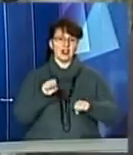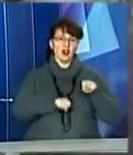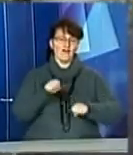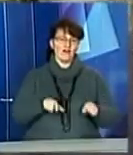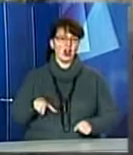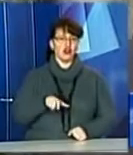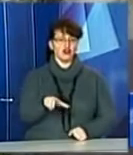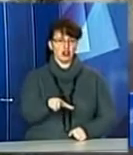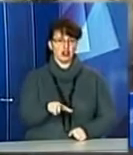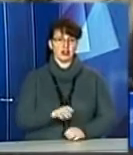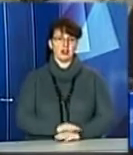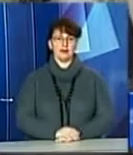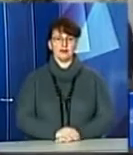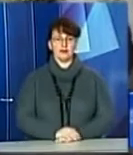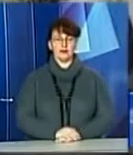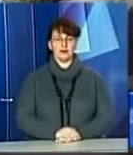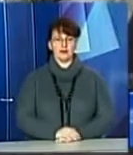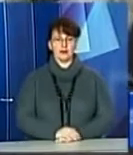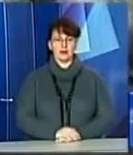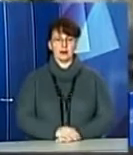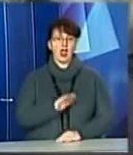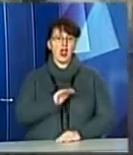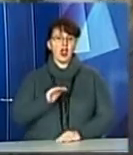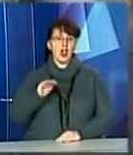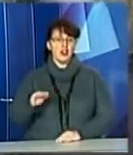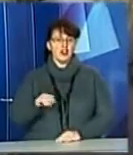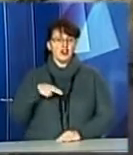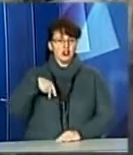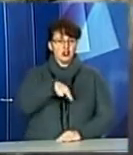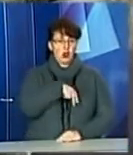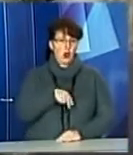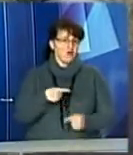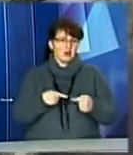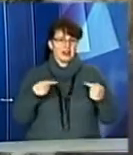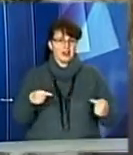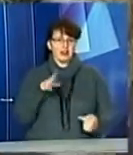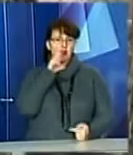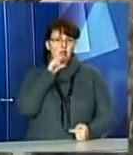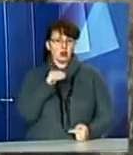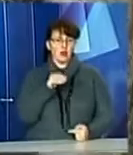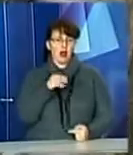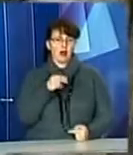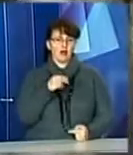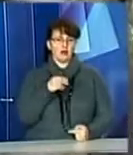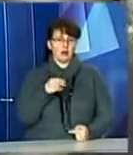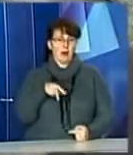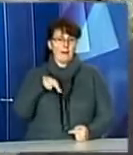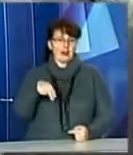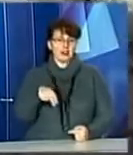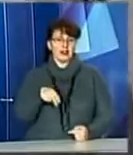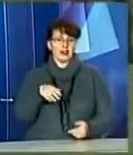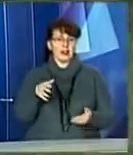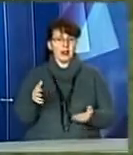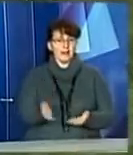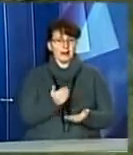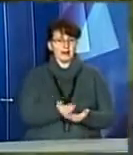Катаються, не їздять, не їздять, дій травми. Діти ходять і всяке різне. Ще б собаками повіщено, що собак вигулювати і прибирати за